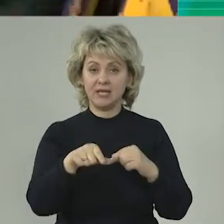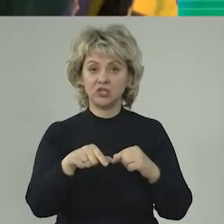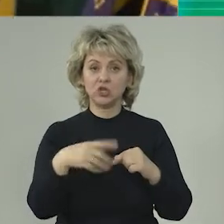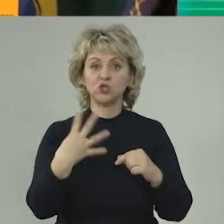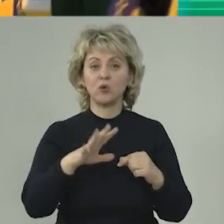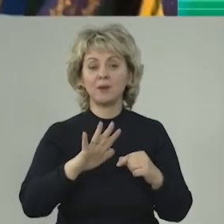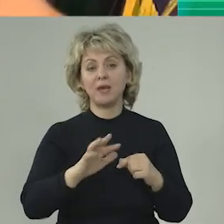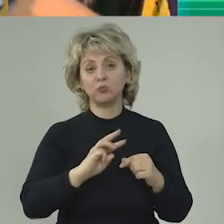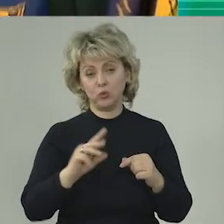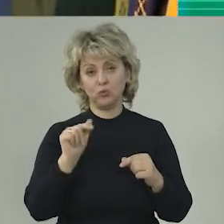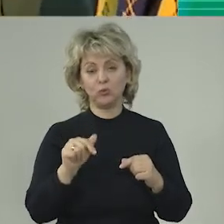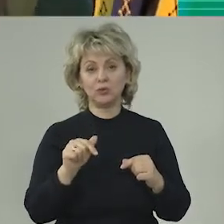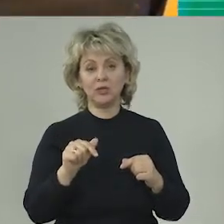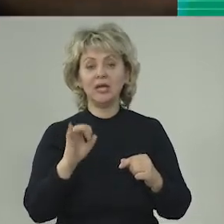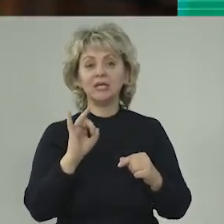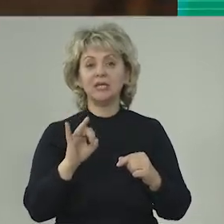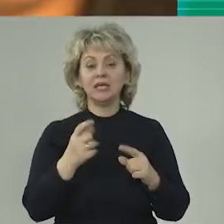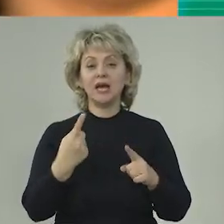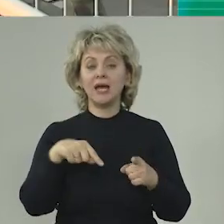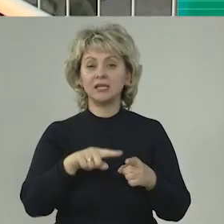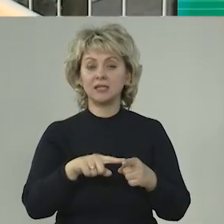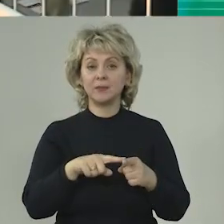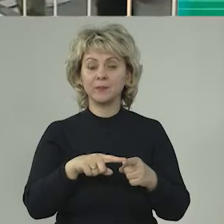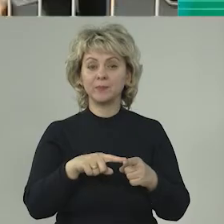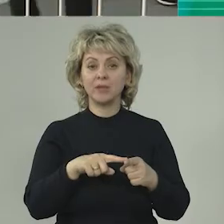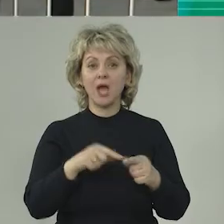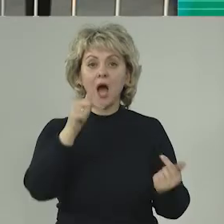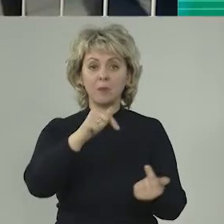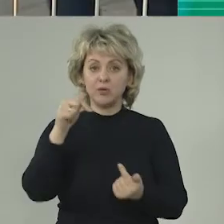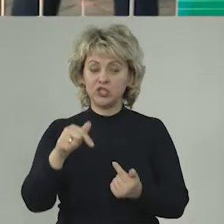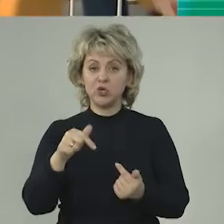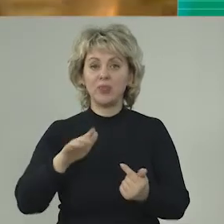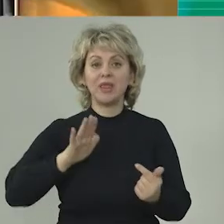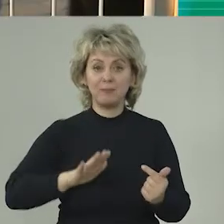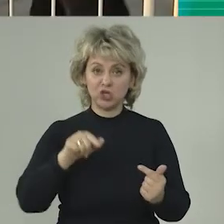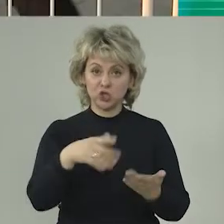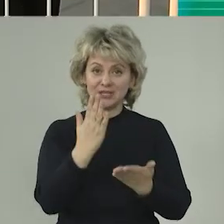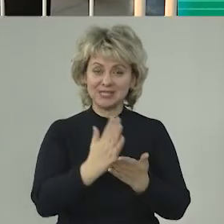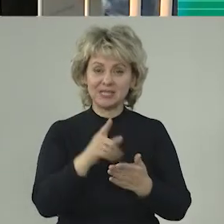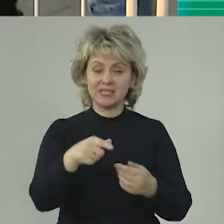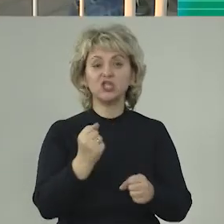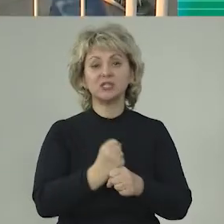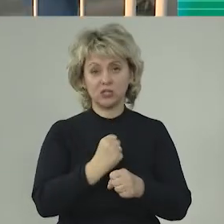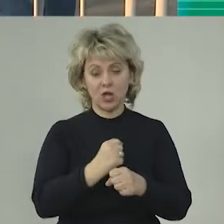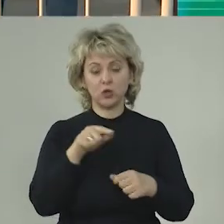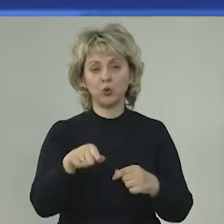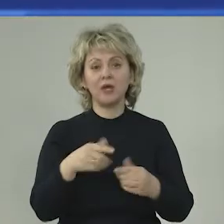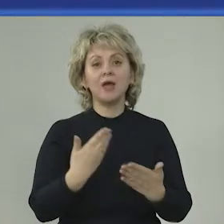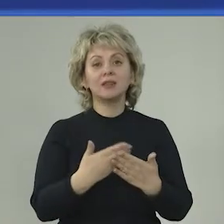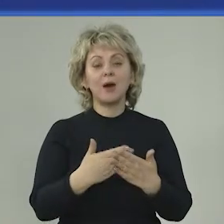минут 45, наверное. И это определенное напряжение создаёт.